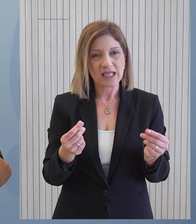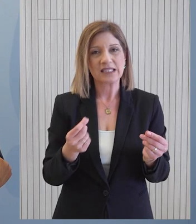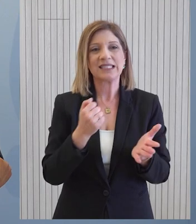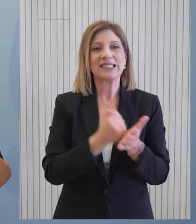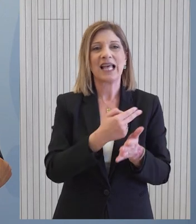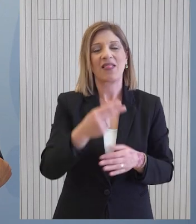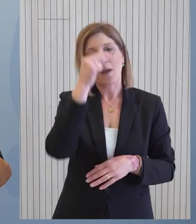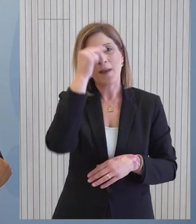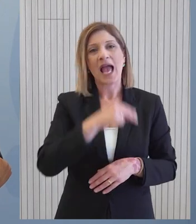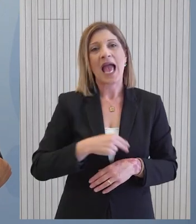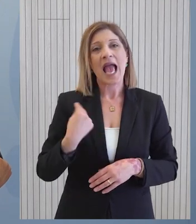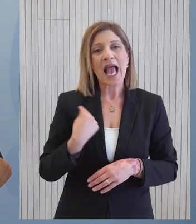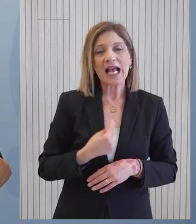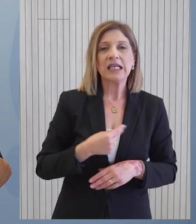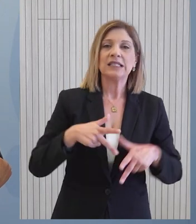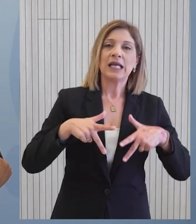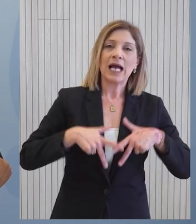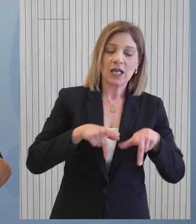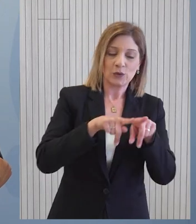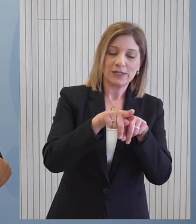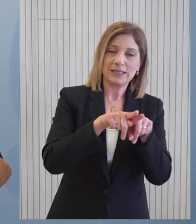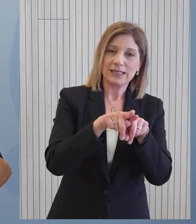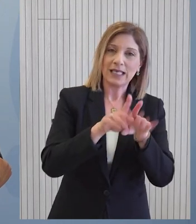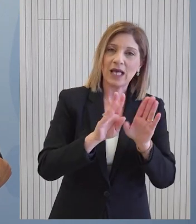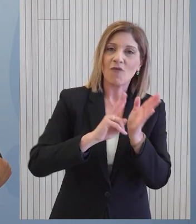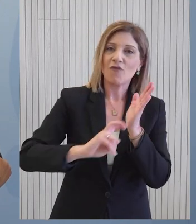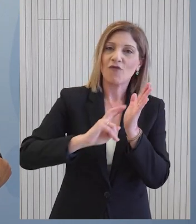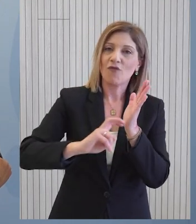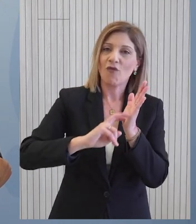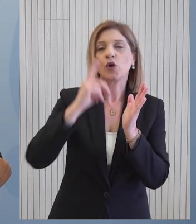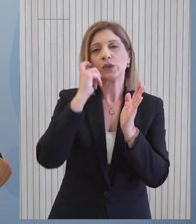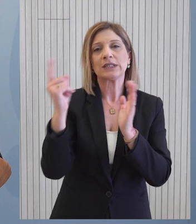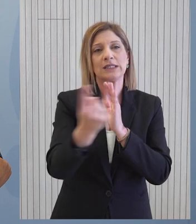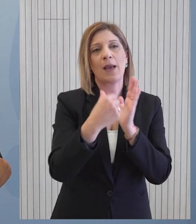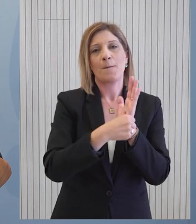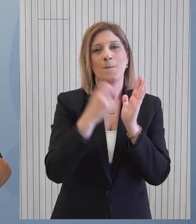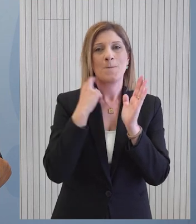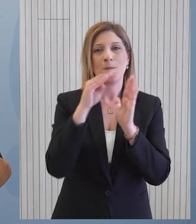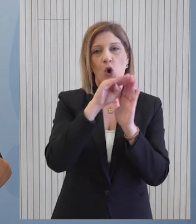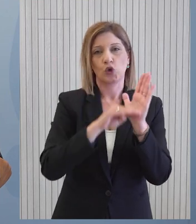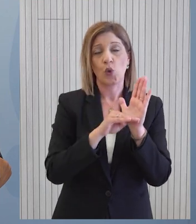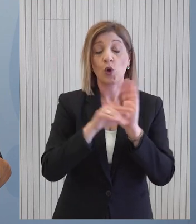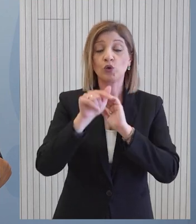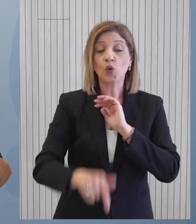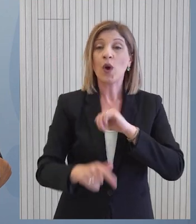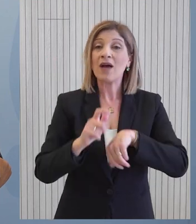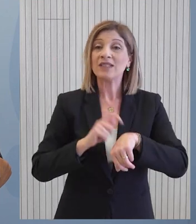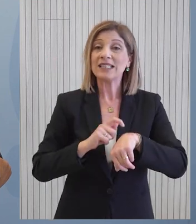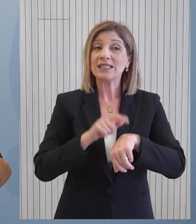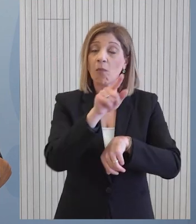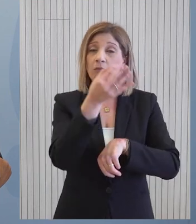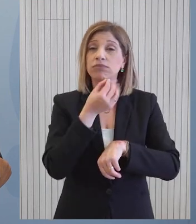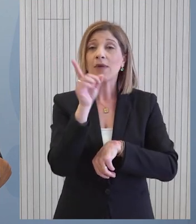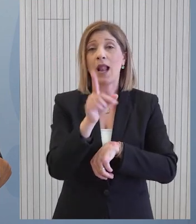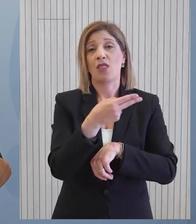της Εκκλησίας και του κράτους είναι γνωστές είτε όσον αφορούν τις φορολογίες είτε όπως προς τις διαδικασίες των πρωτοκόλλων που ακολουθούνται. Αυτή τη στιγμή εγείρεται ένα άλλο